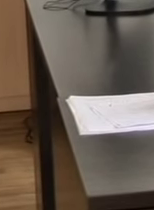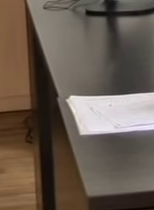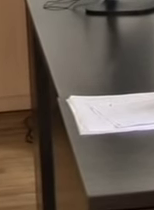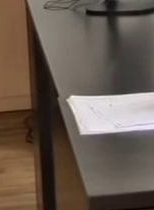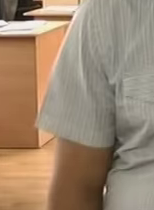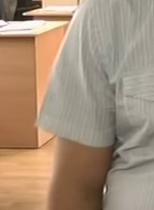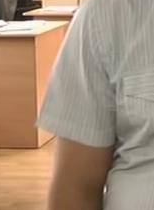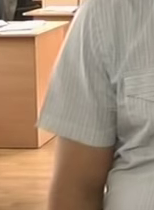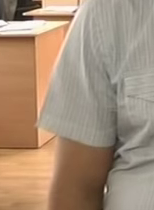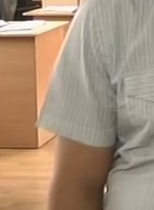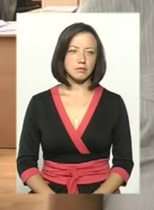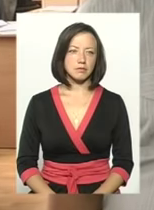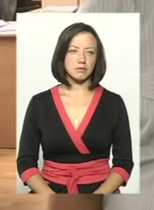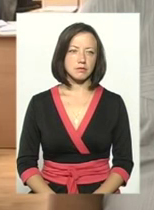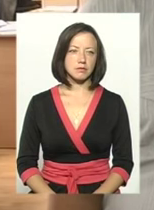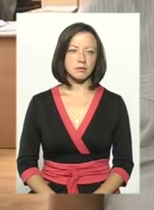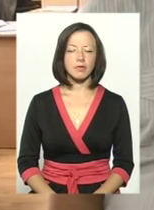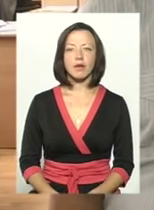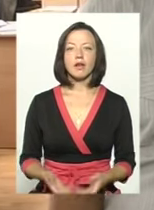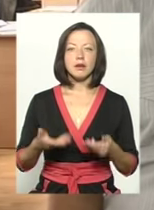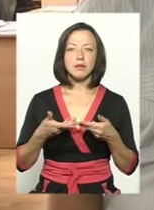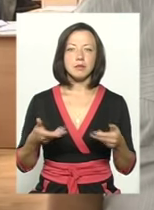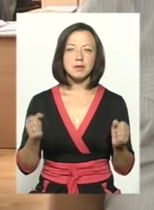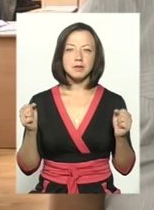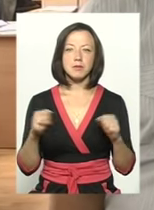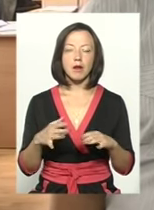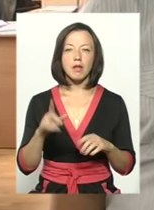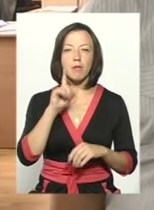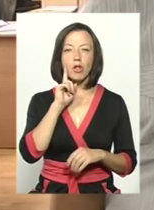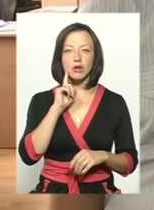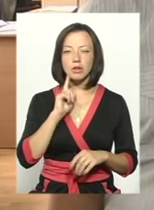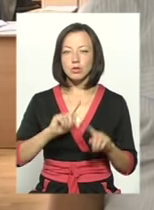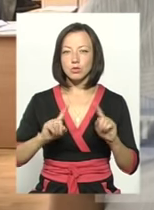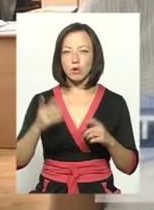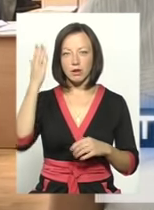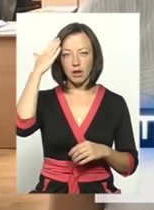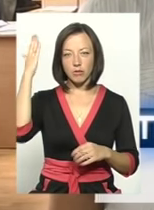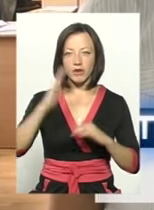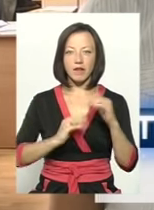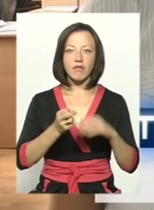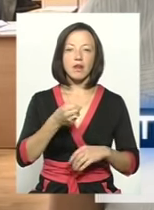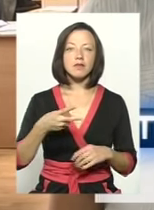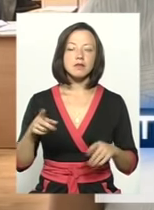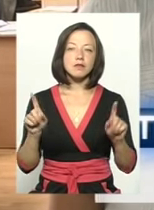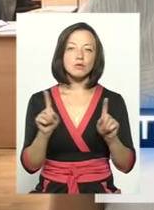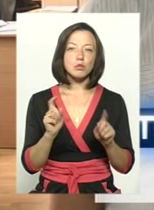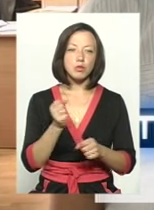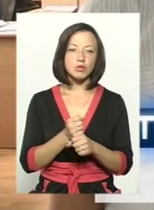Ми зібрали молодих, надзвичайно талановитих фахівців з метою розробки